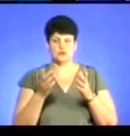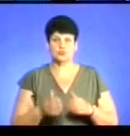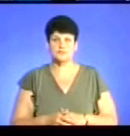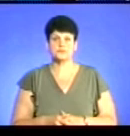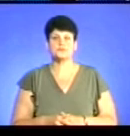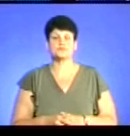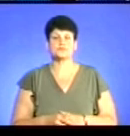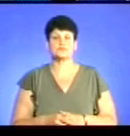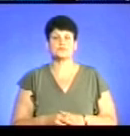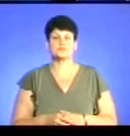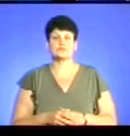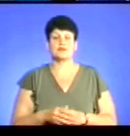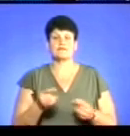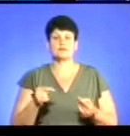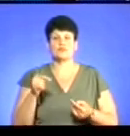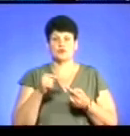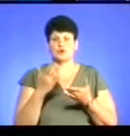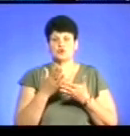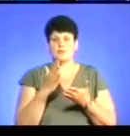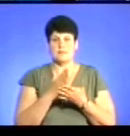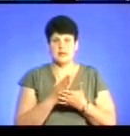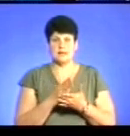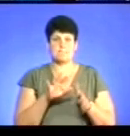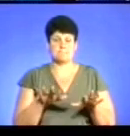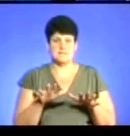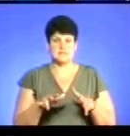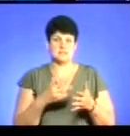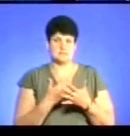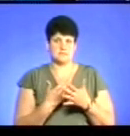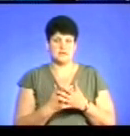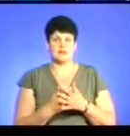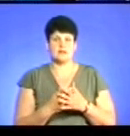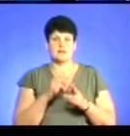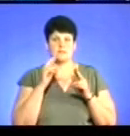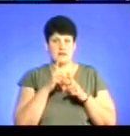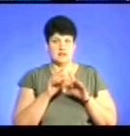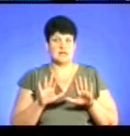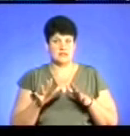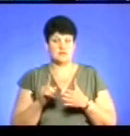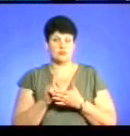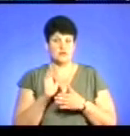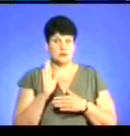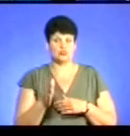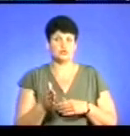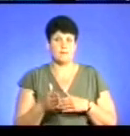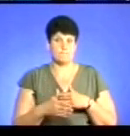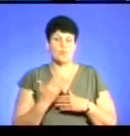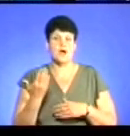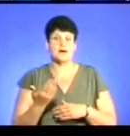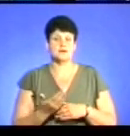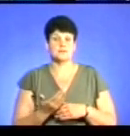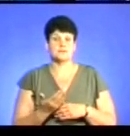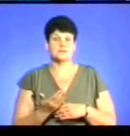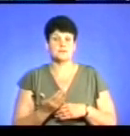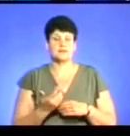І, відповідно, якщо мали місце ознаки протиправних дій, відповідно, вони повинні бути покарані. І